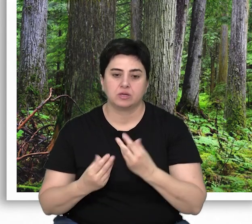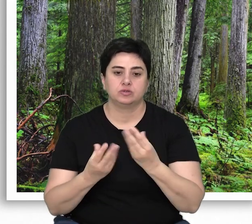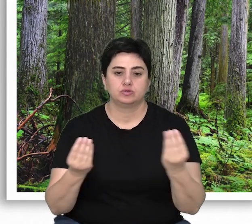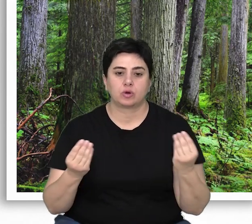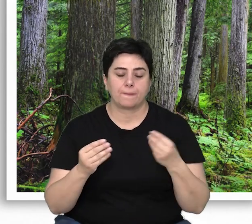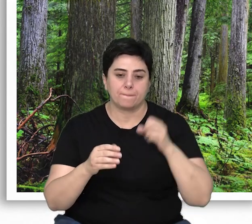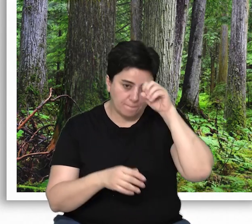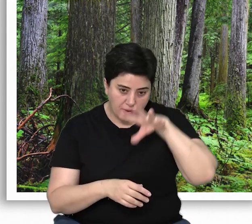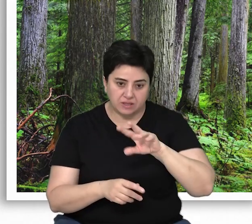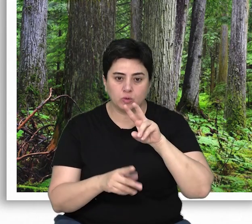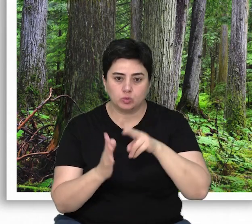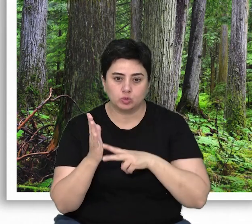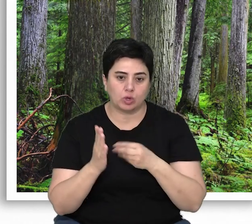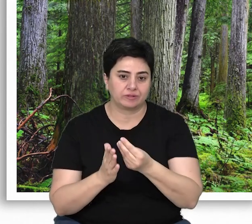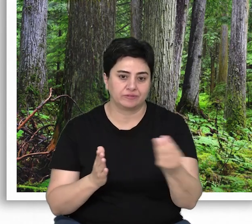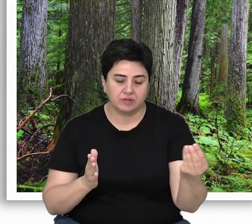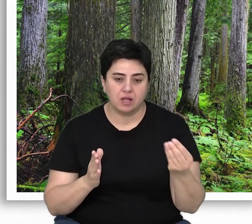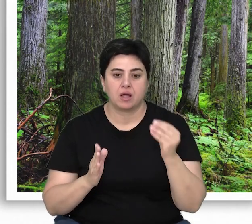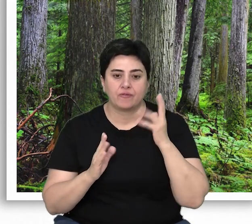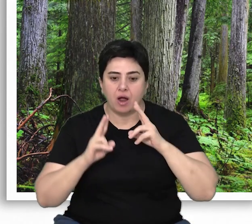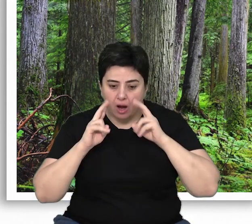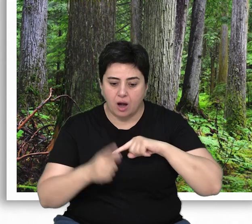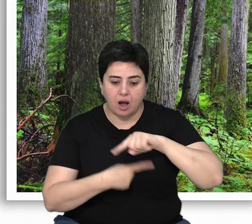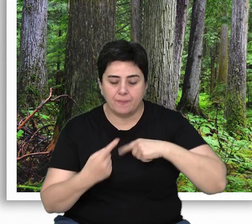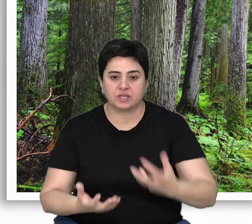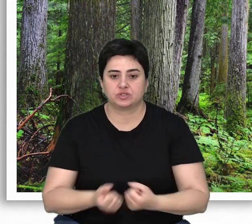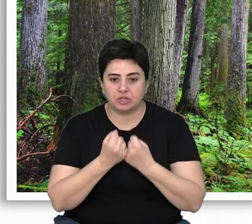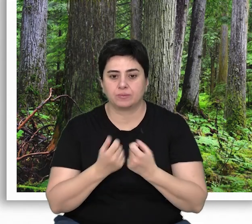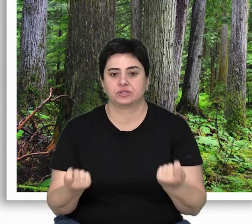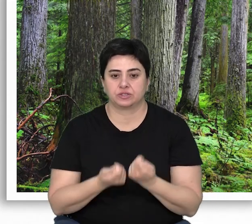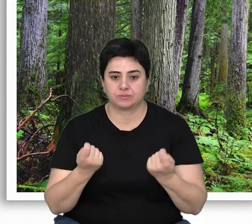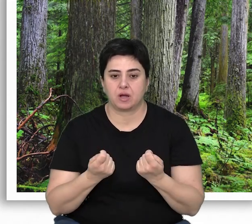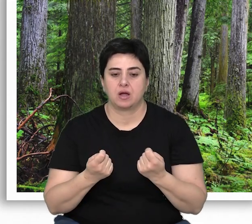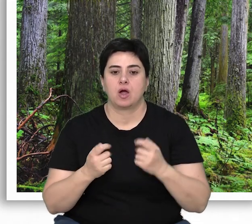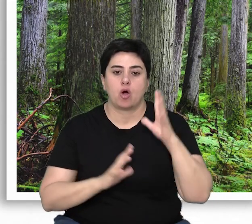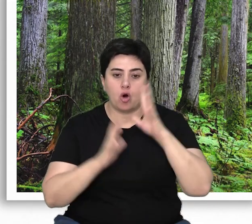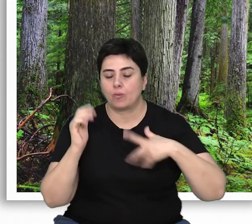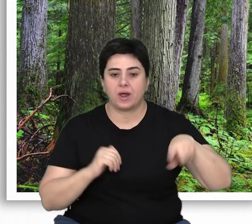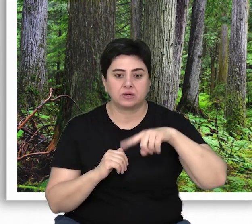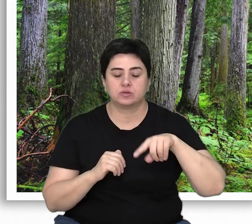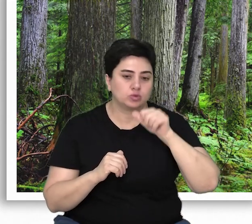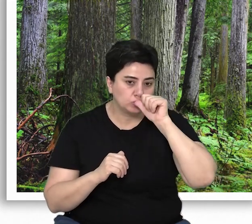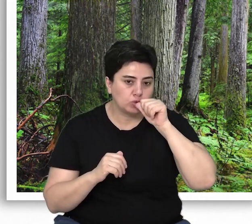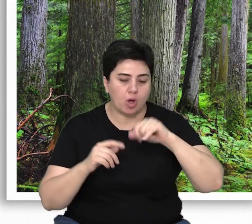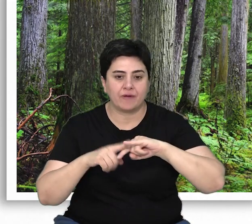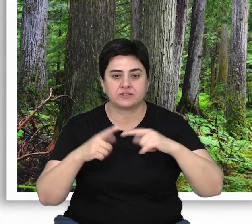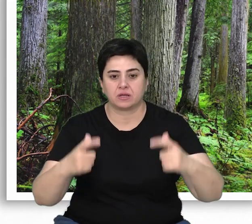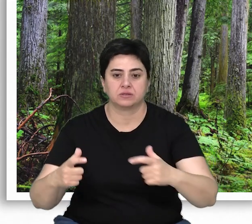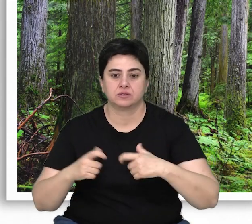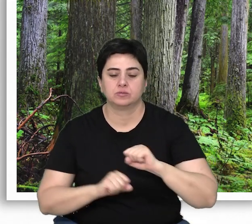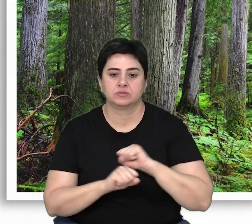bulunan binlerce madencilik ruhsatı, yoğun arama-çıkarma çalışmaları özellikle ormanlar ve su